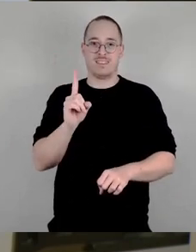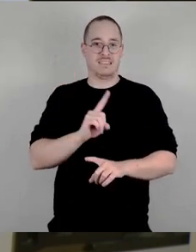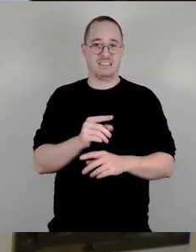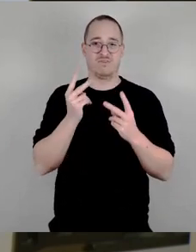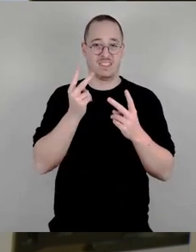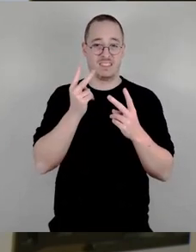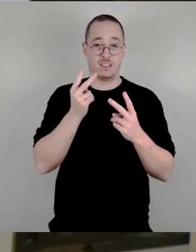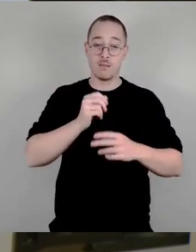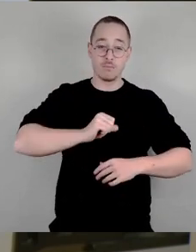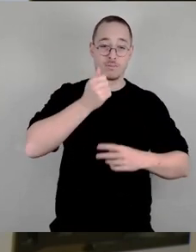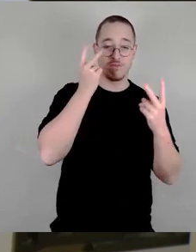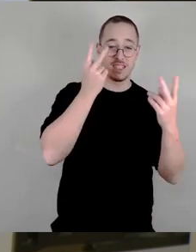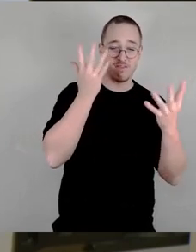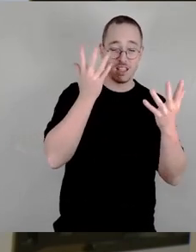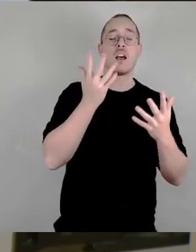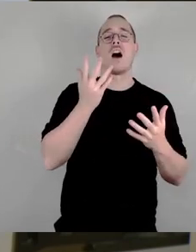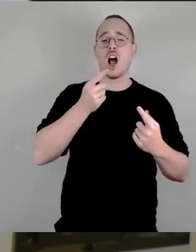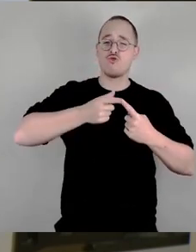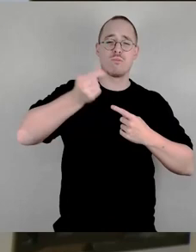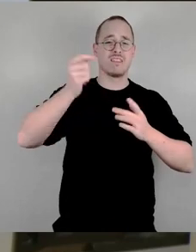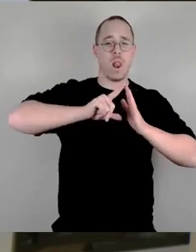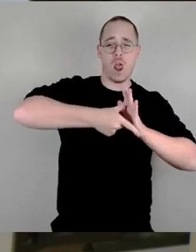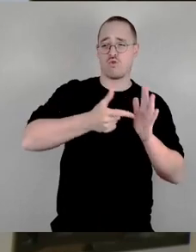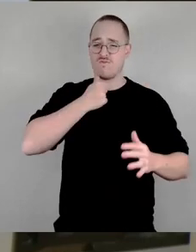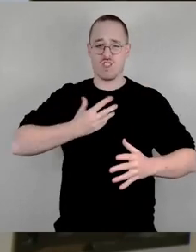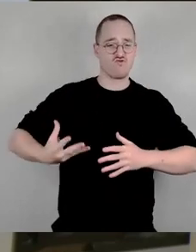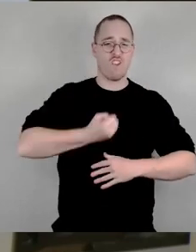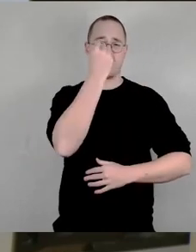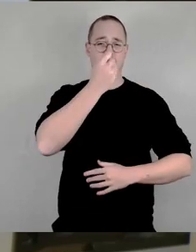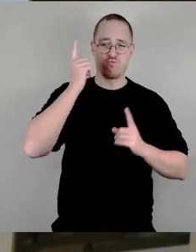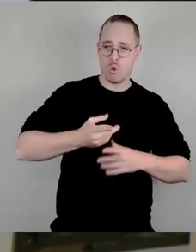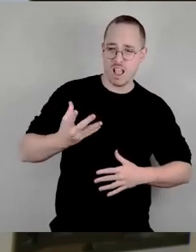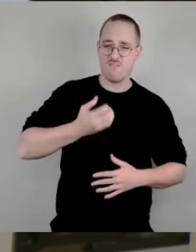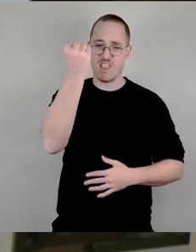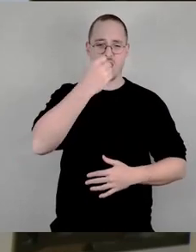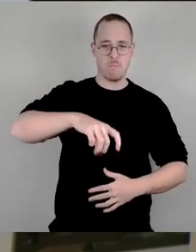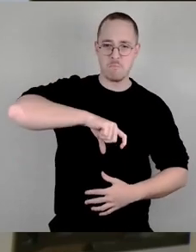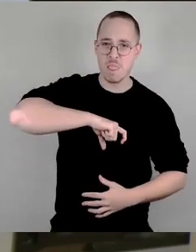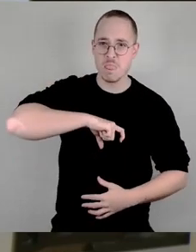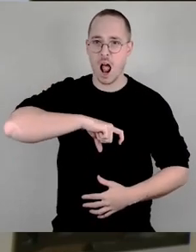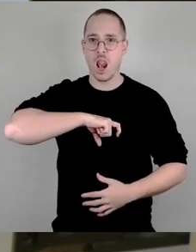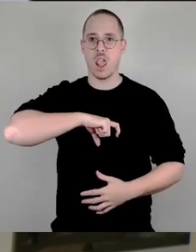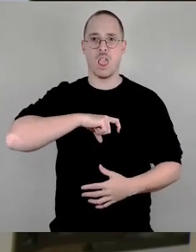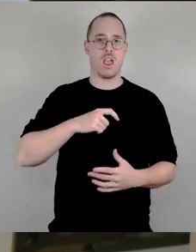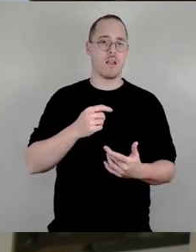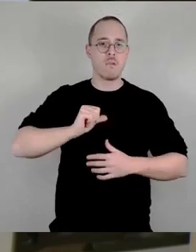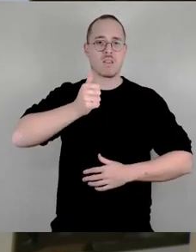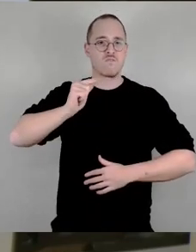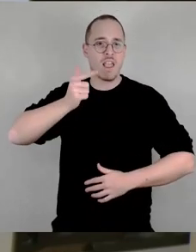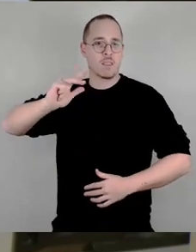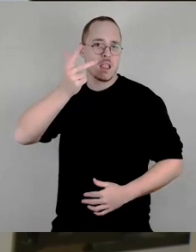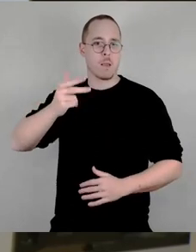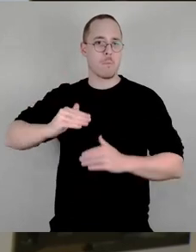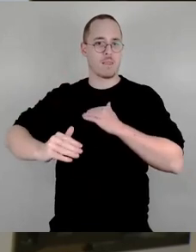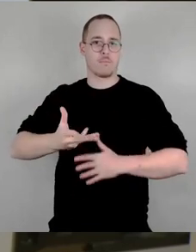Immer häufiger spielen Siege, Medaillen, erste, zweite, dritte Plätze eine Rolle Schon der vierte Platz